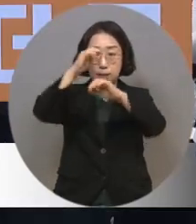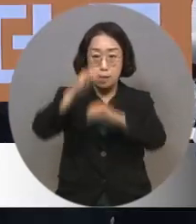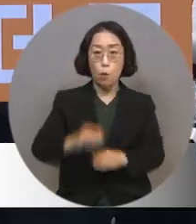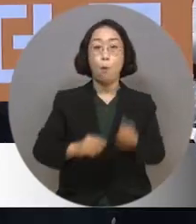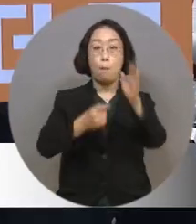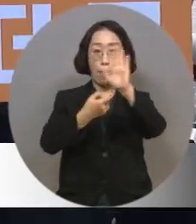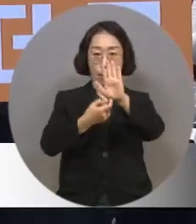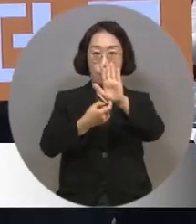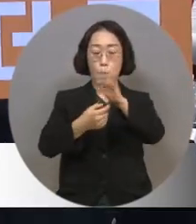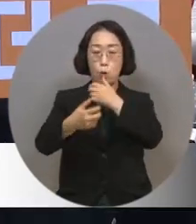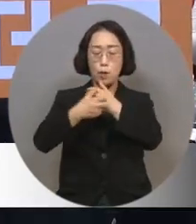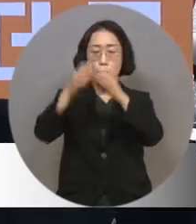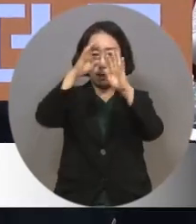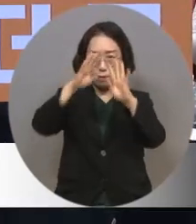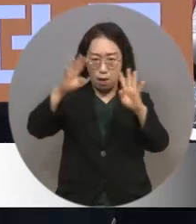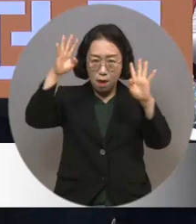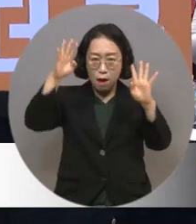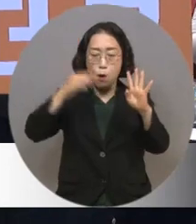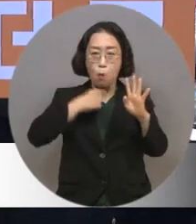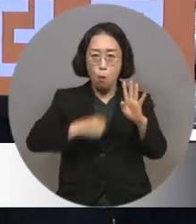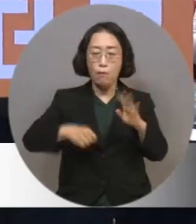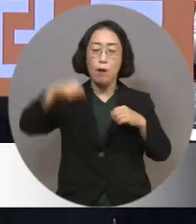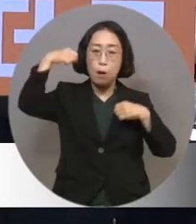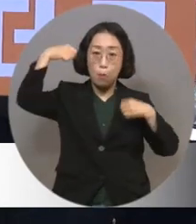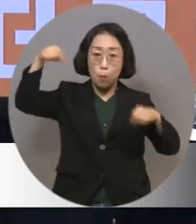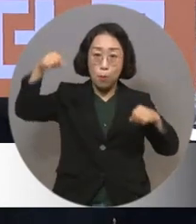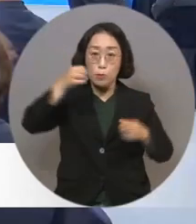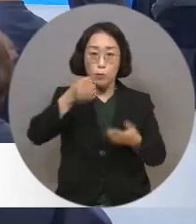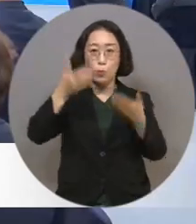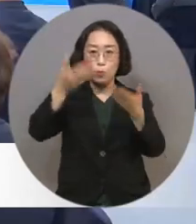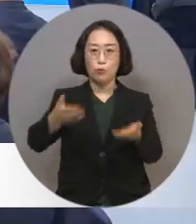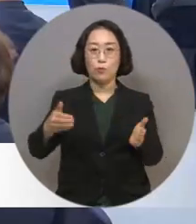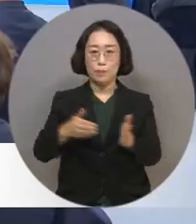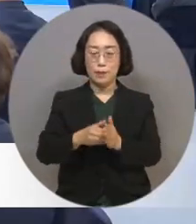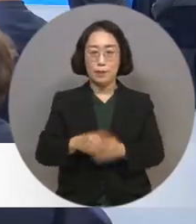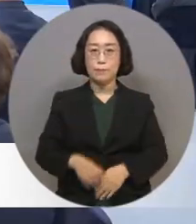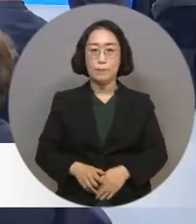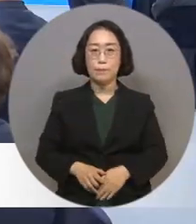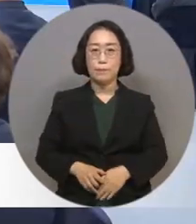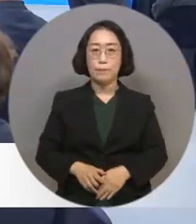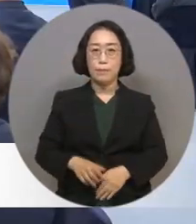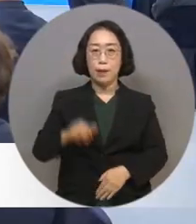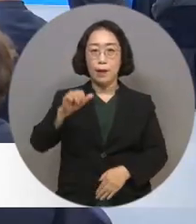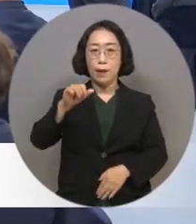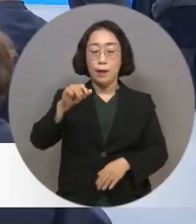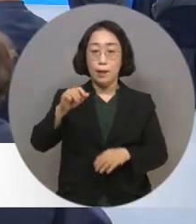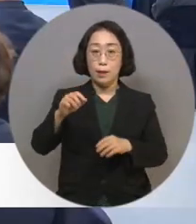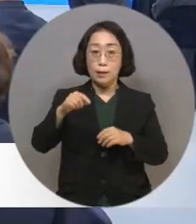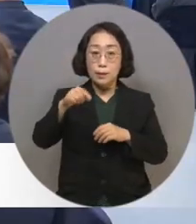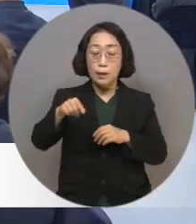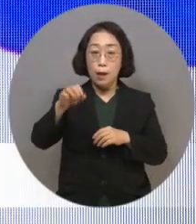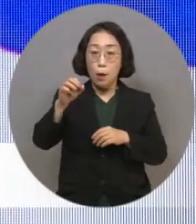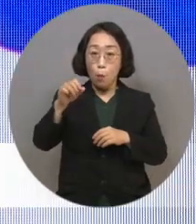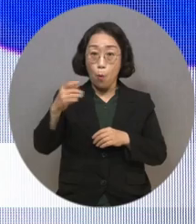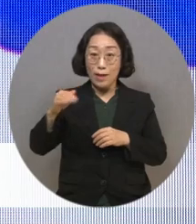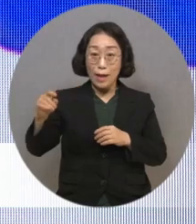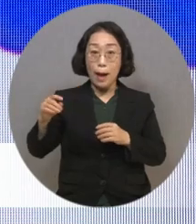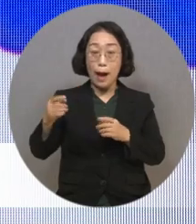의대 설립 염원 퍼포먼스 순으로 진행됐습니다. 오병길 에이티커니코리아 파트너는